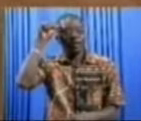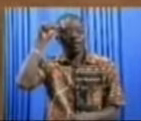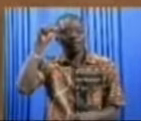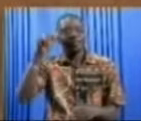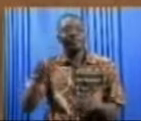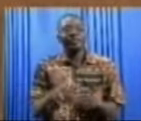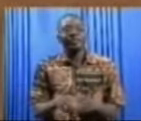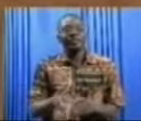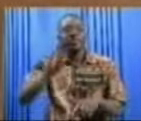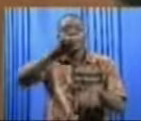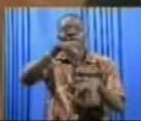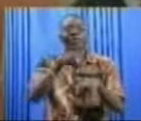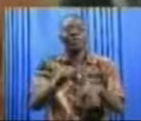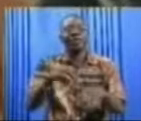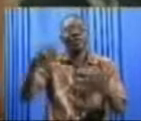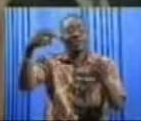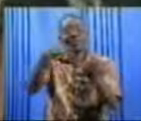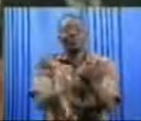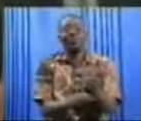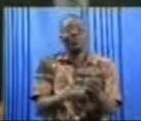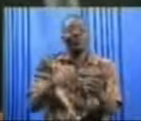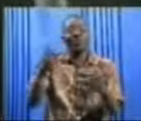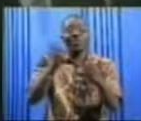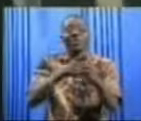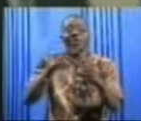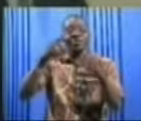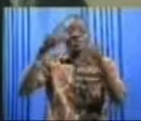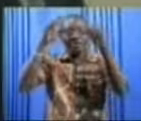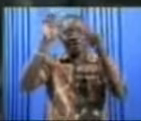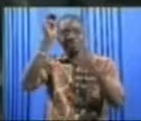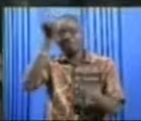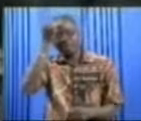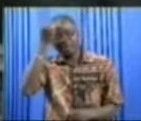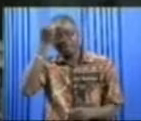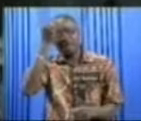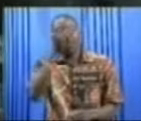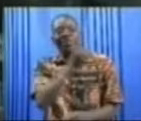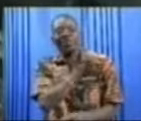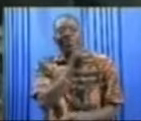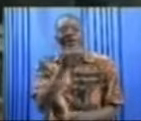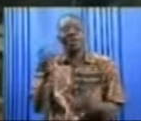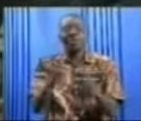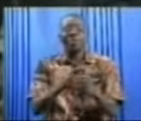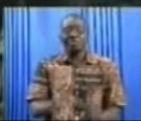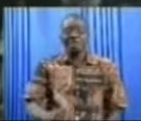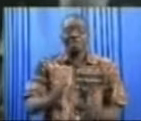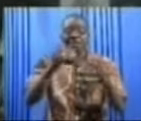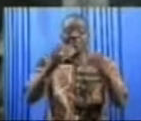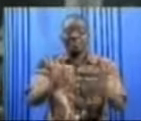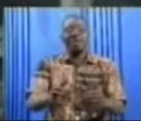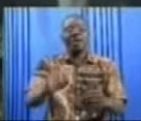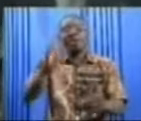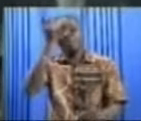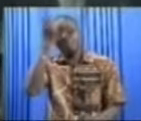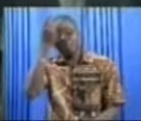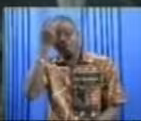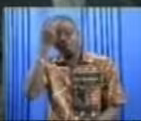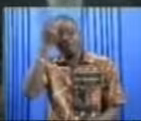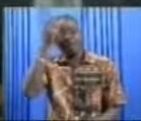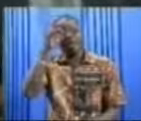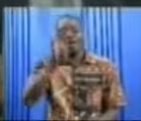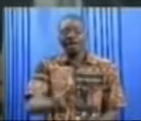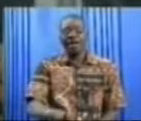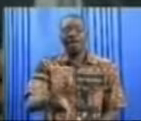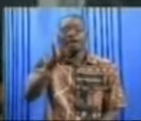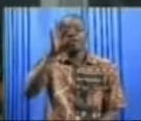Le Mali a un nouveau premier ministre. Umar Tatamli fait ses premiers pas en politique. Ce banquier de 49